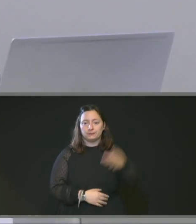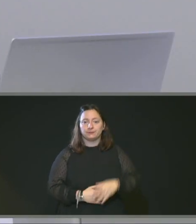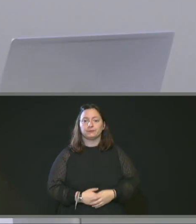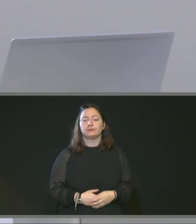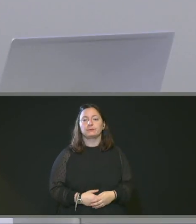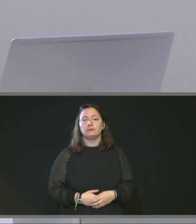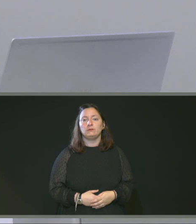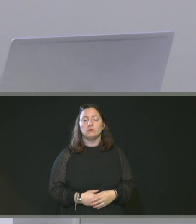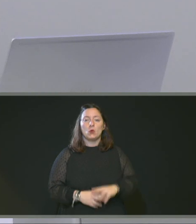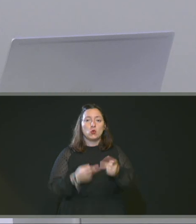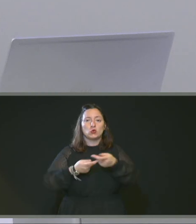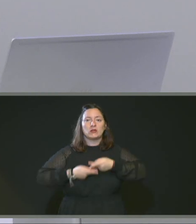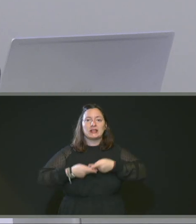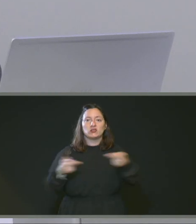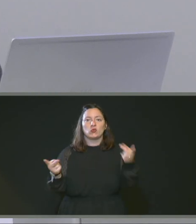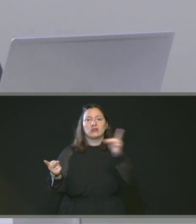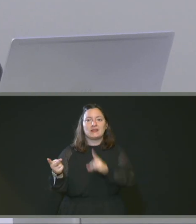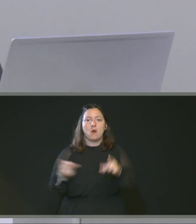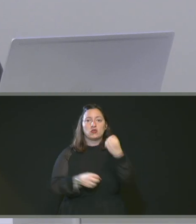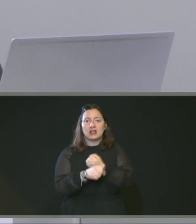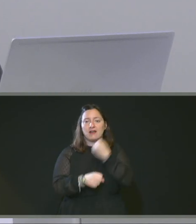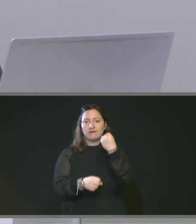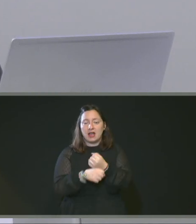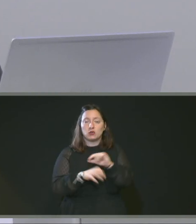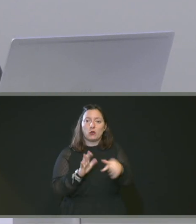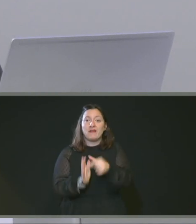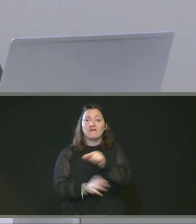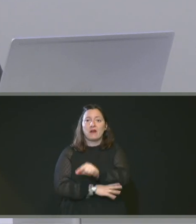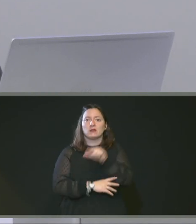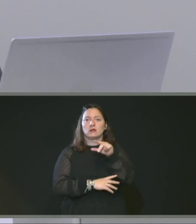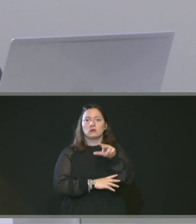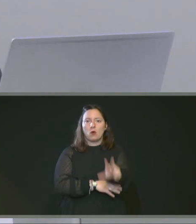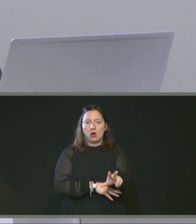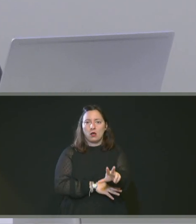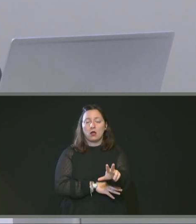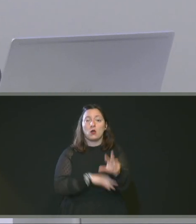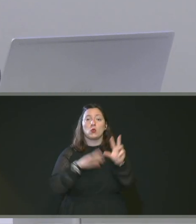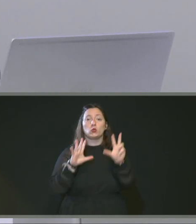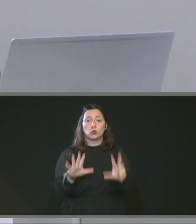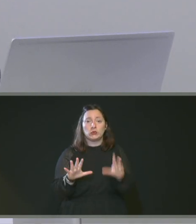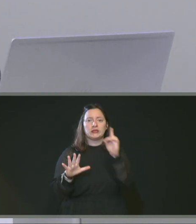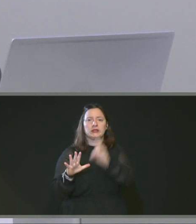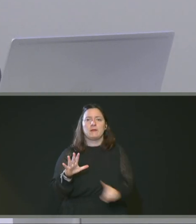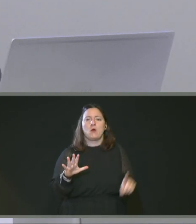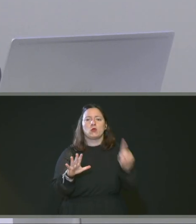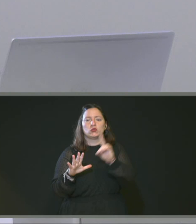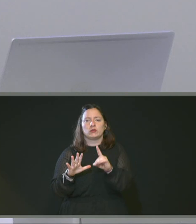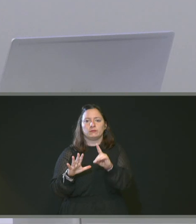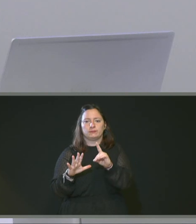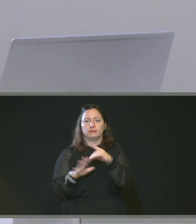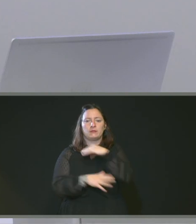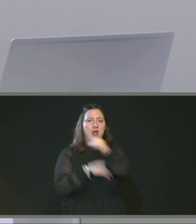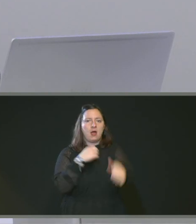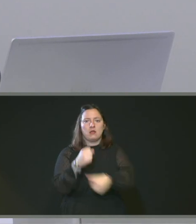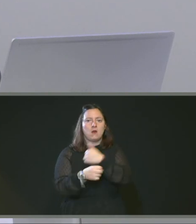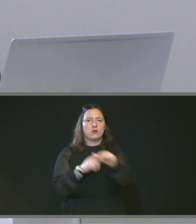donc une dérogation au repos dominical, pour 2023, sur 8 dimanches, sur l'année 2023.